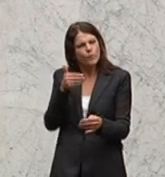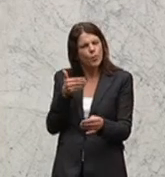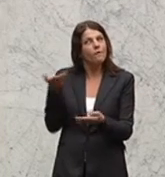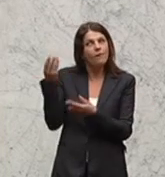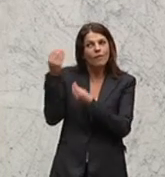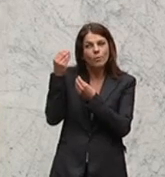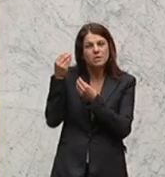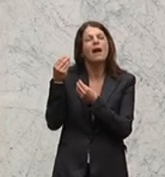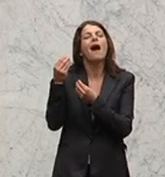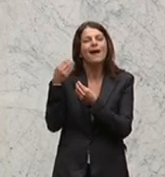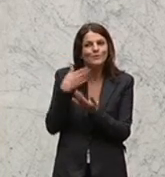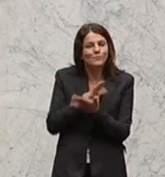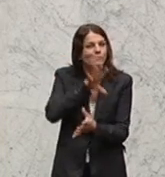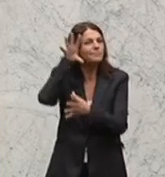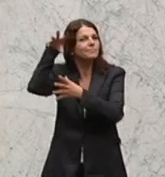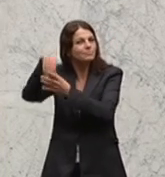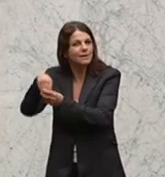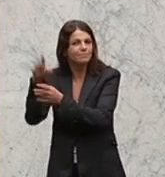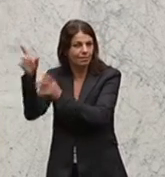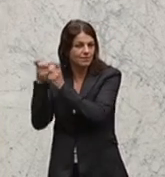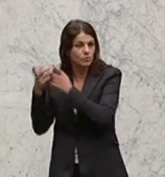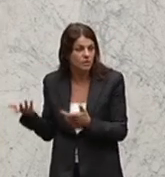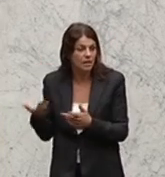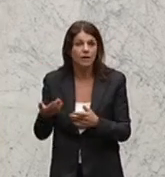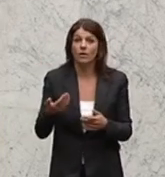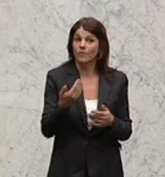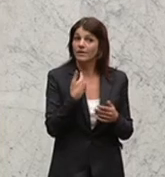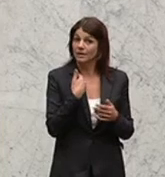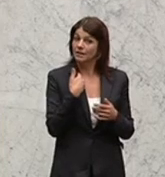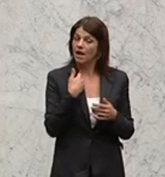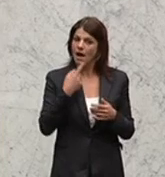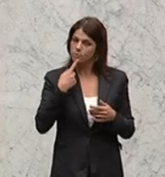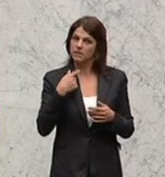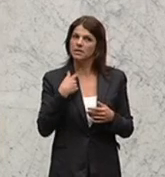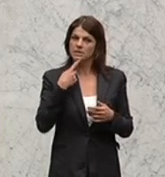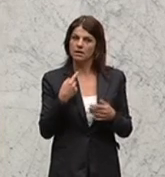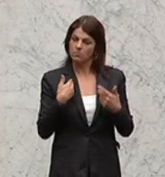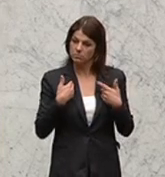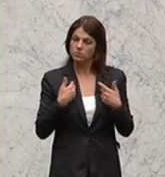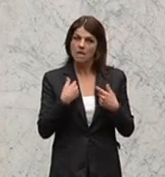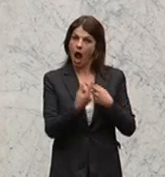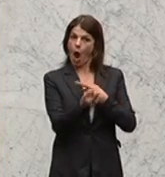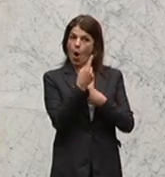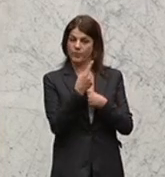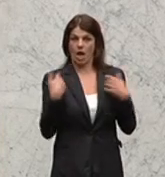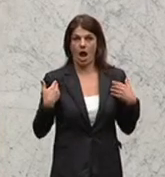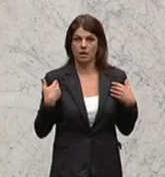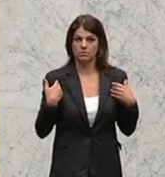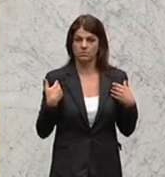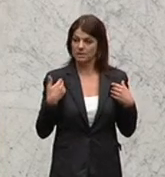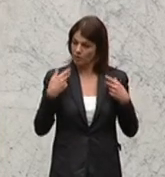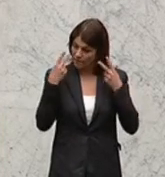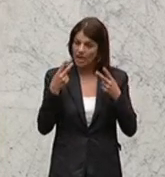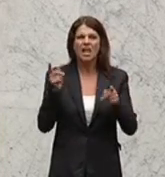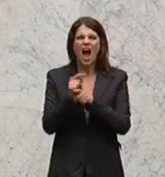zu informieren, eingebunden zu werden. Und ich formuliere das bewusst auch als Auftrag, als Hohlschuld,